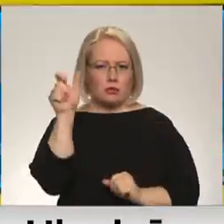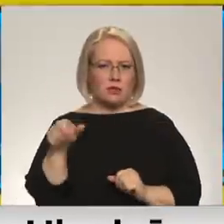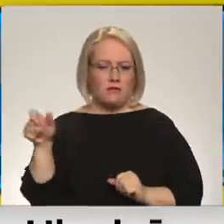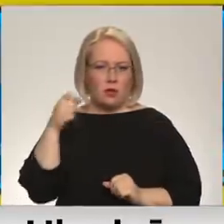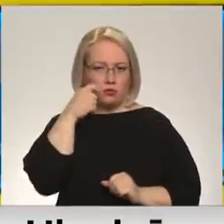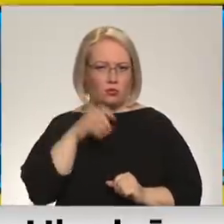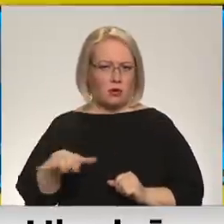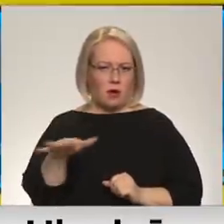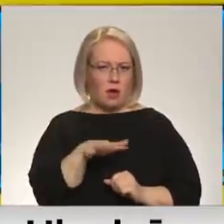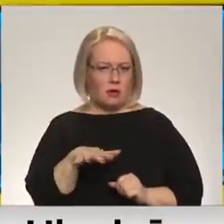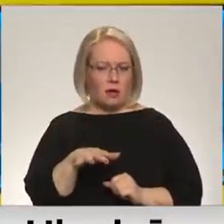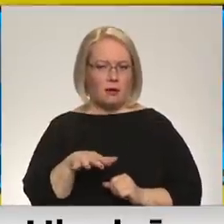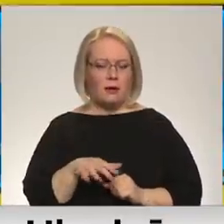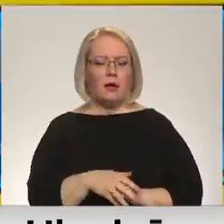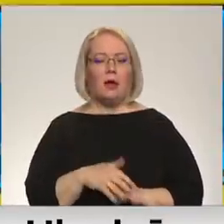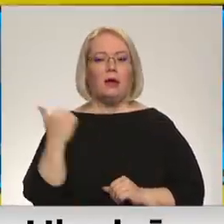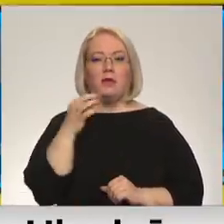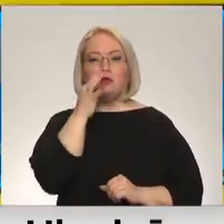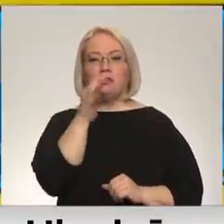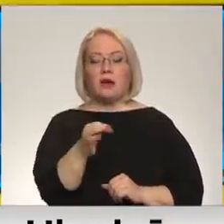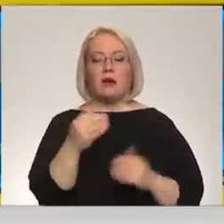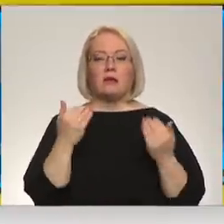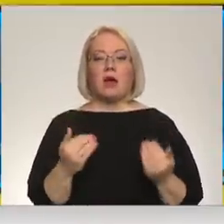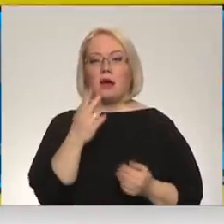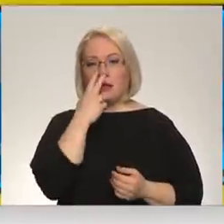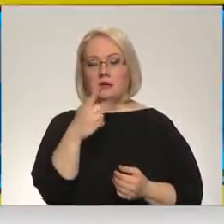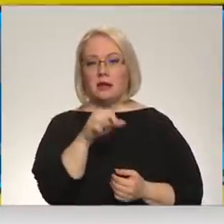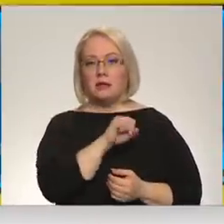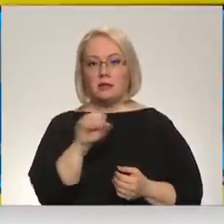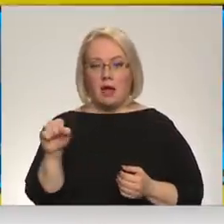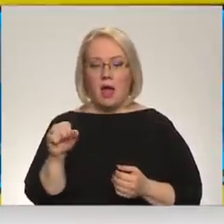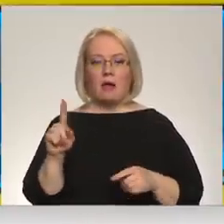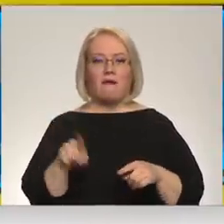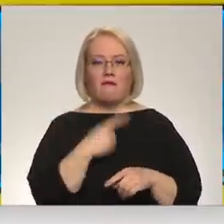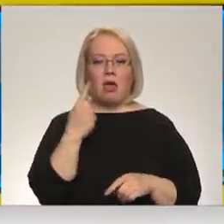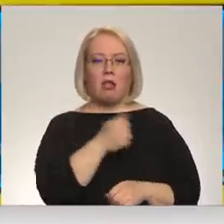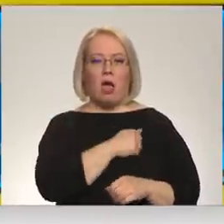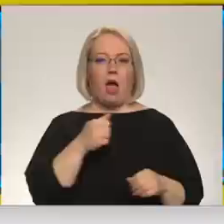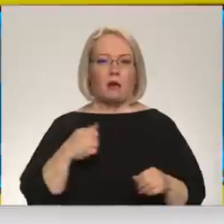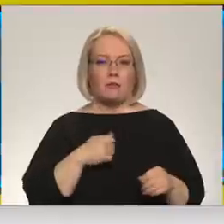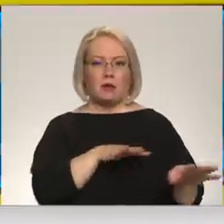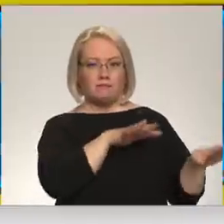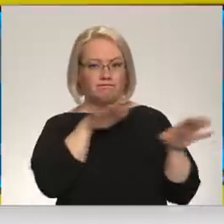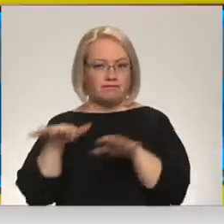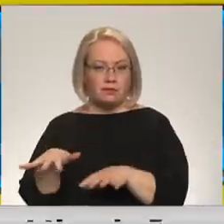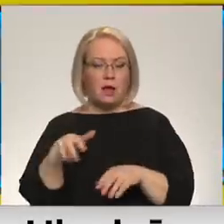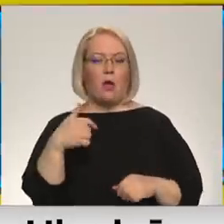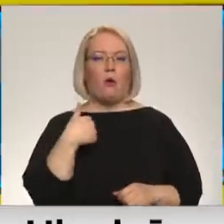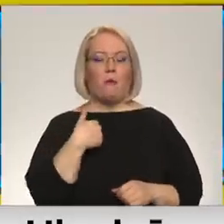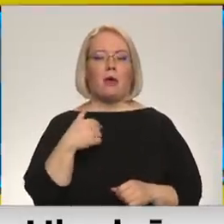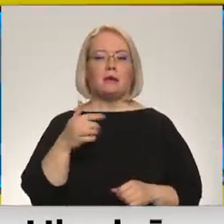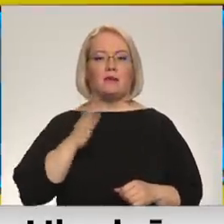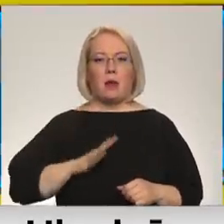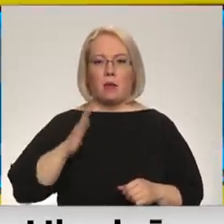Es domāju, visdrīzāk šobrīd izskatās tā, ka tiek pievēgt patpildu spēki. Mēs varam gaidīt